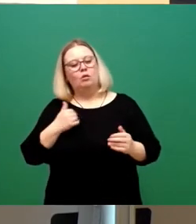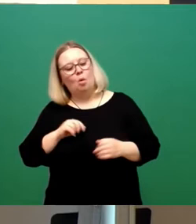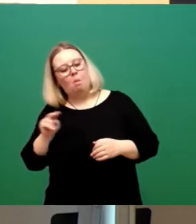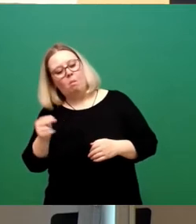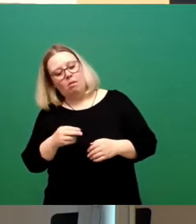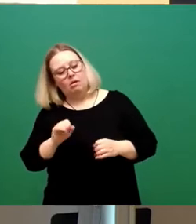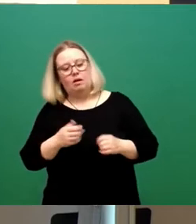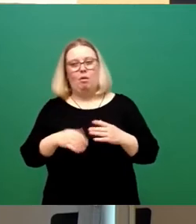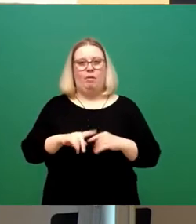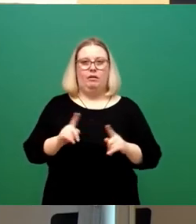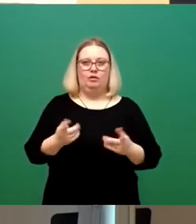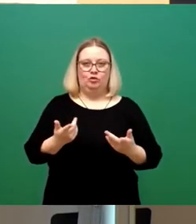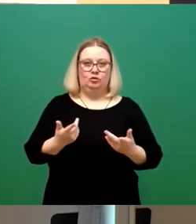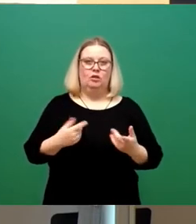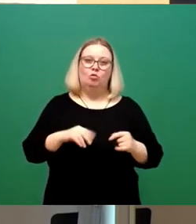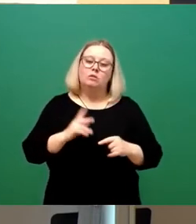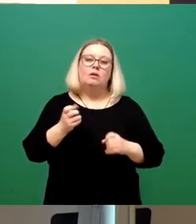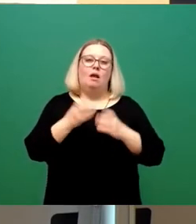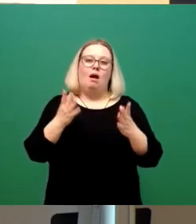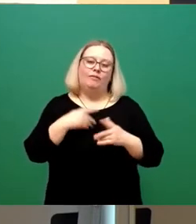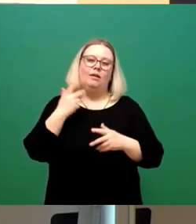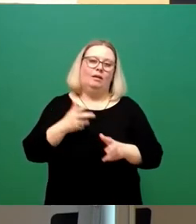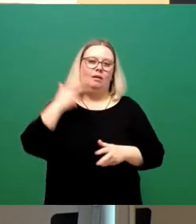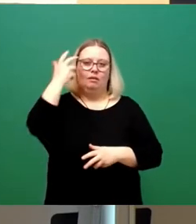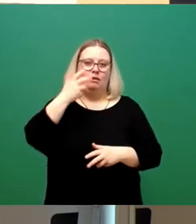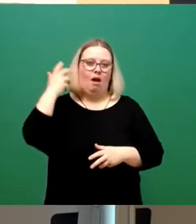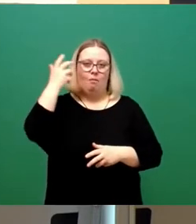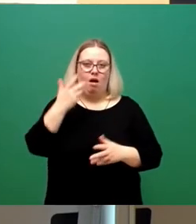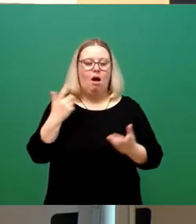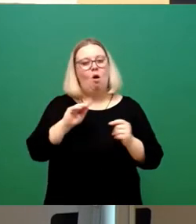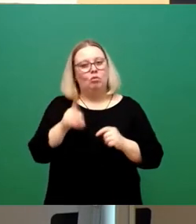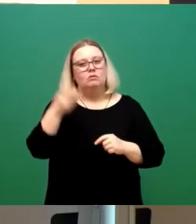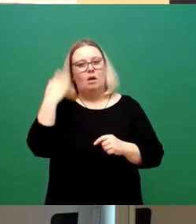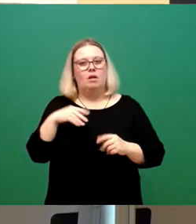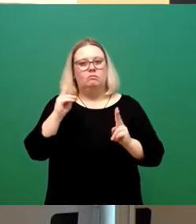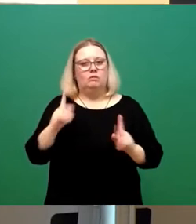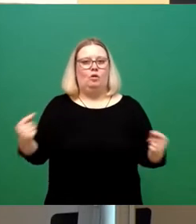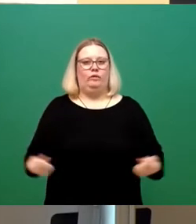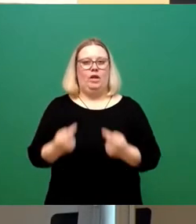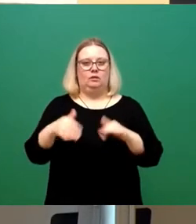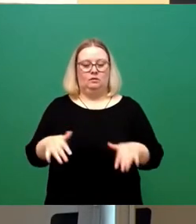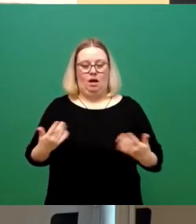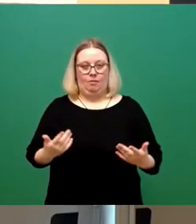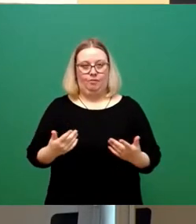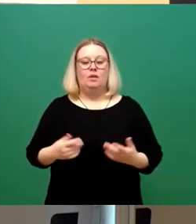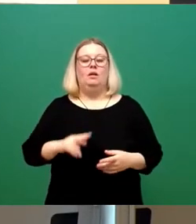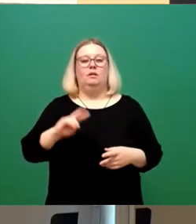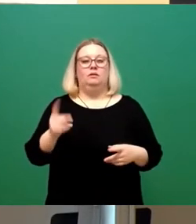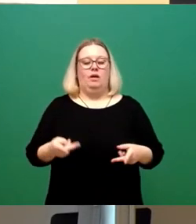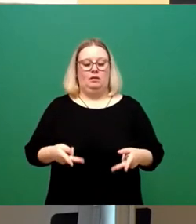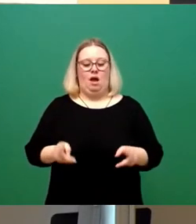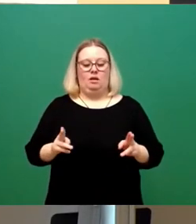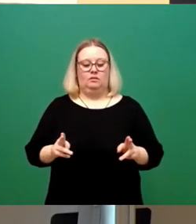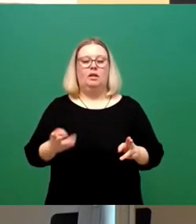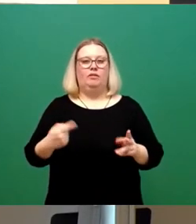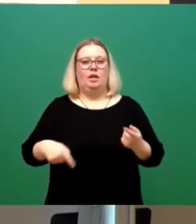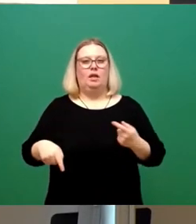Und wie in jedem guten Drama deutete sich damals schon ein Konflikt an. Im zweiten Akt verschärfte sich die Handlung